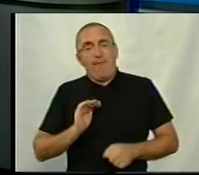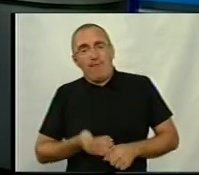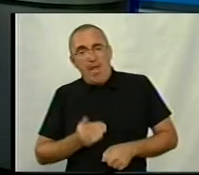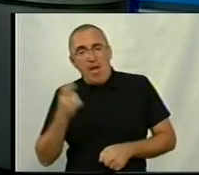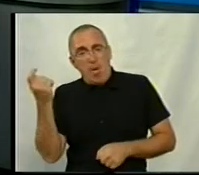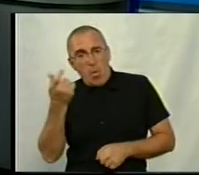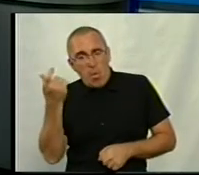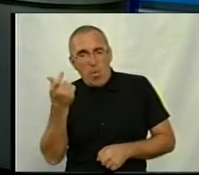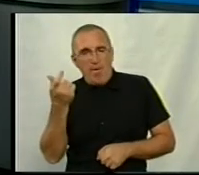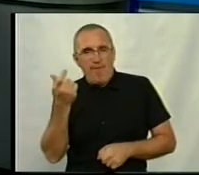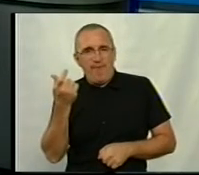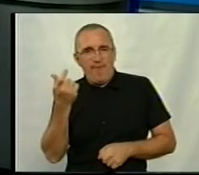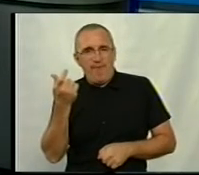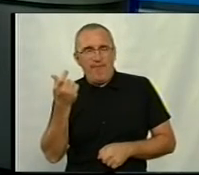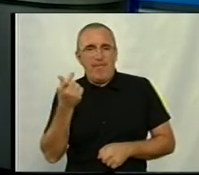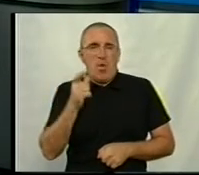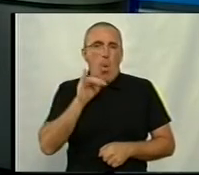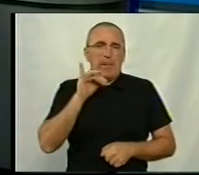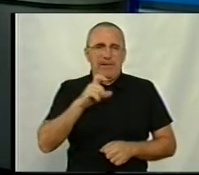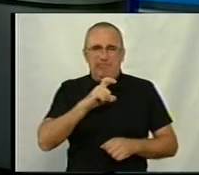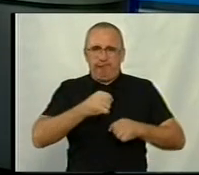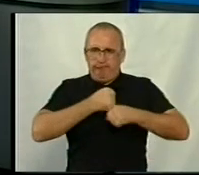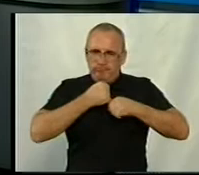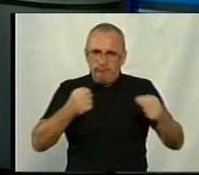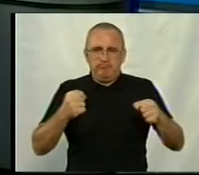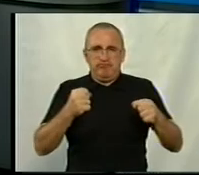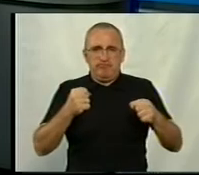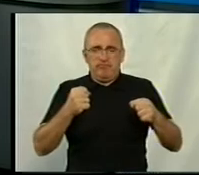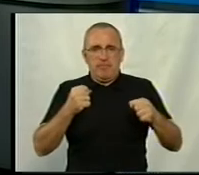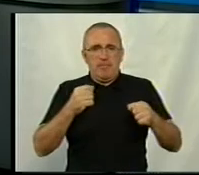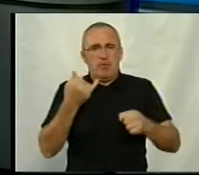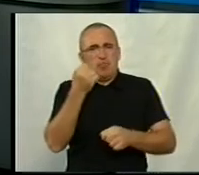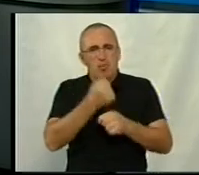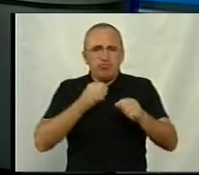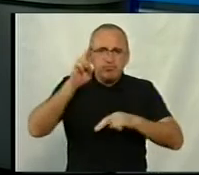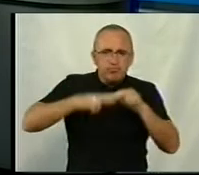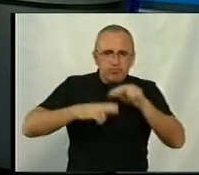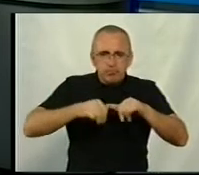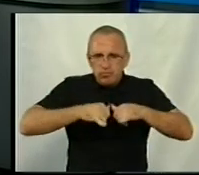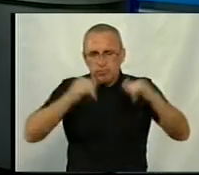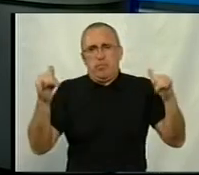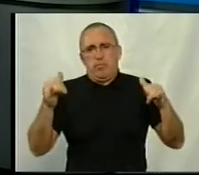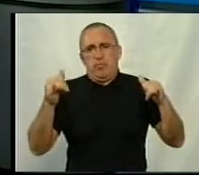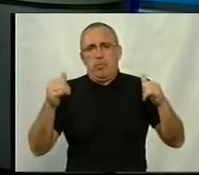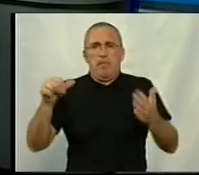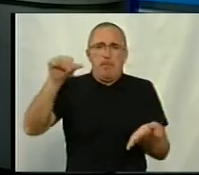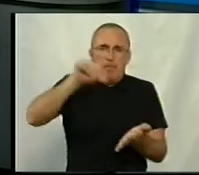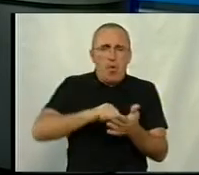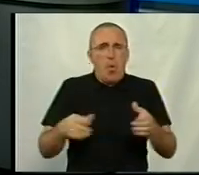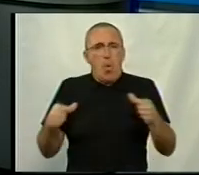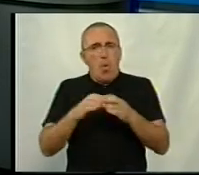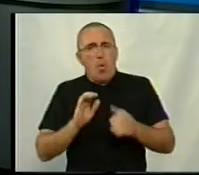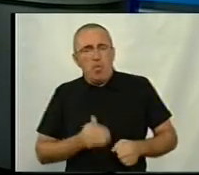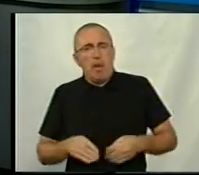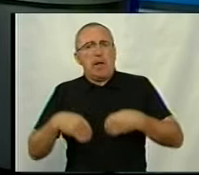господарства, так і великі фермерські холдінги, вони завжди зараз розбудовуються. У нас присутні компанії,